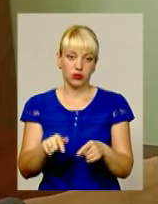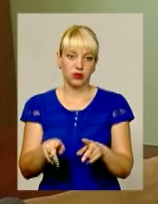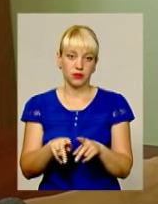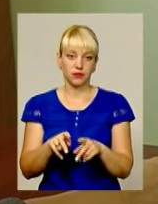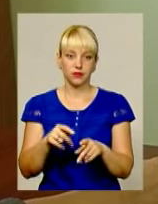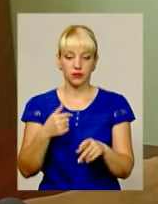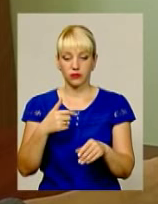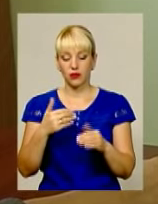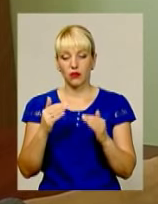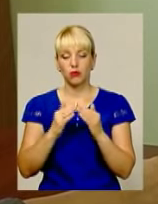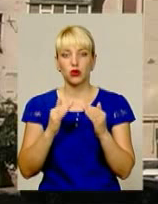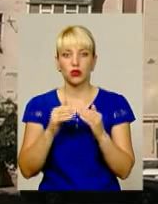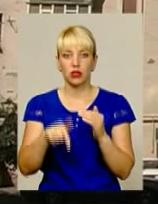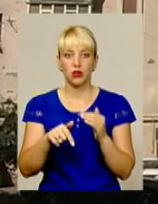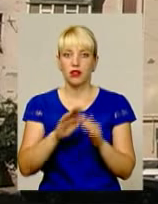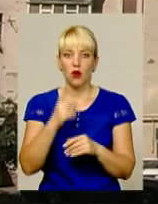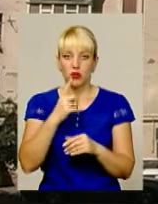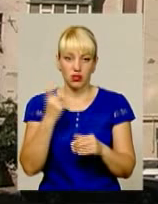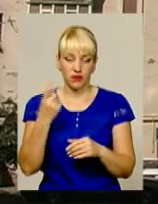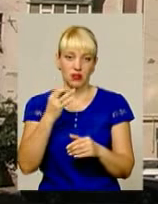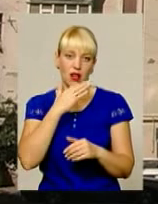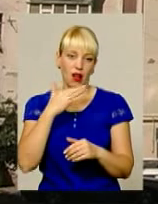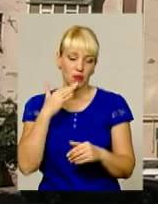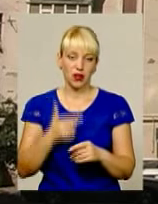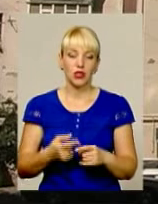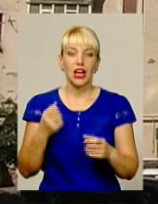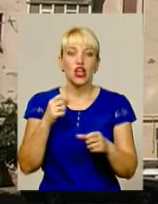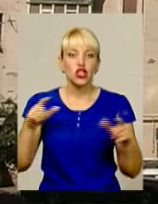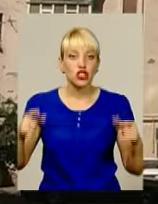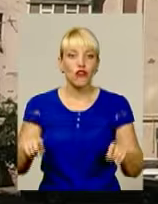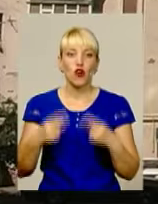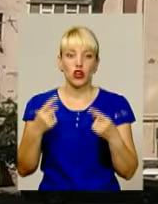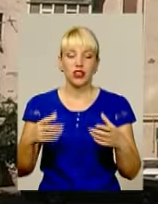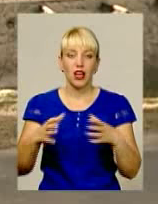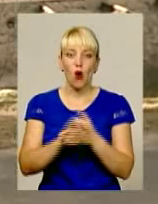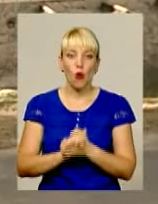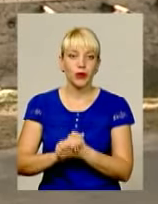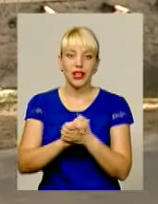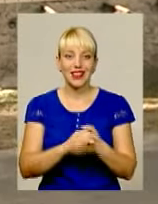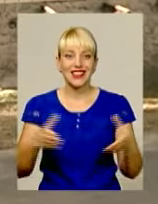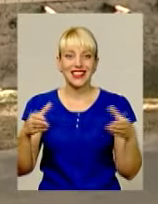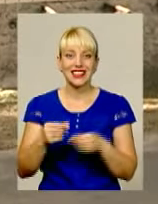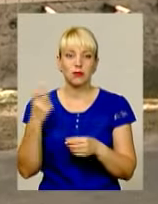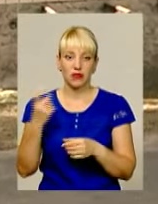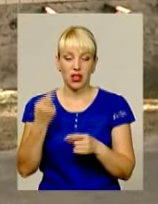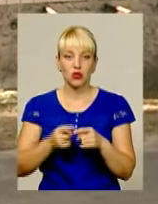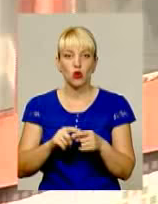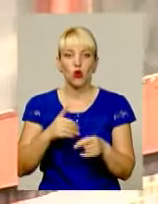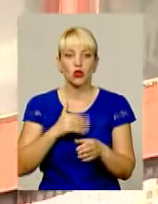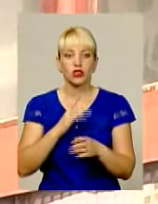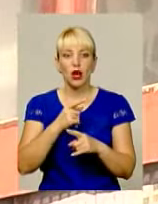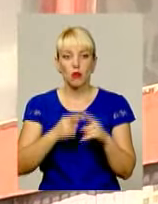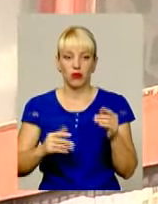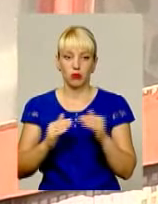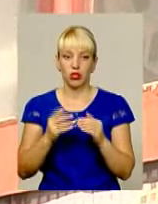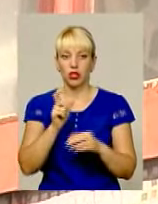не один власник, а багато. Створити об'єднання співвласників тут не проти, але цього хоче лише половина жителів будинку. Отож,